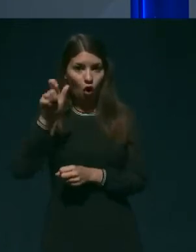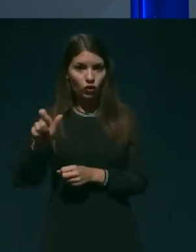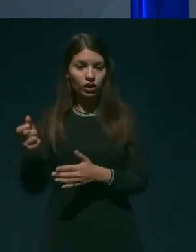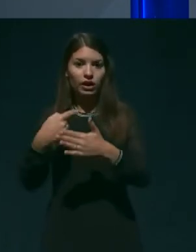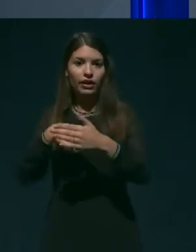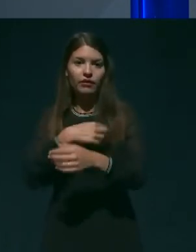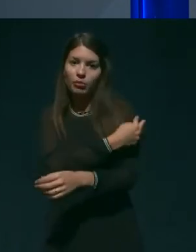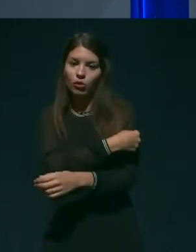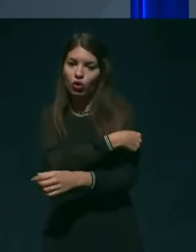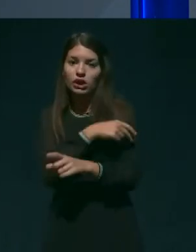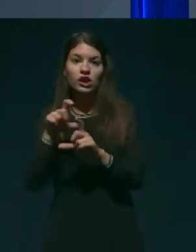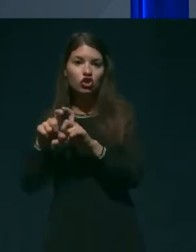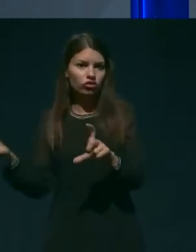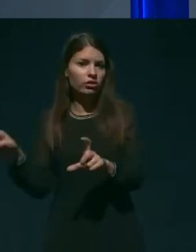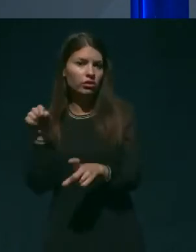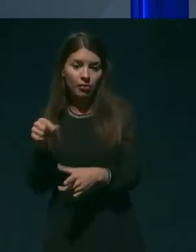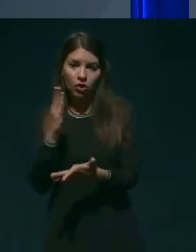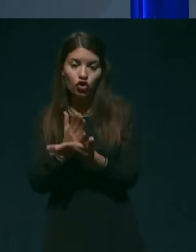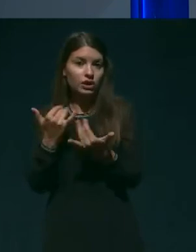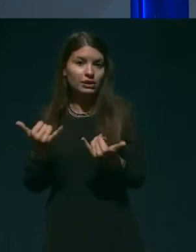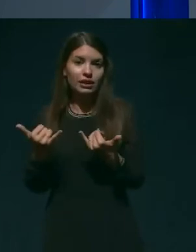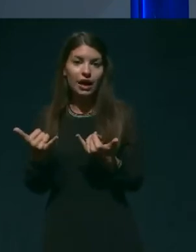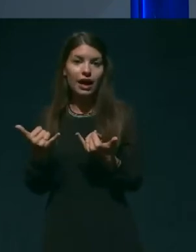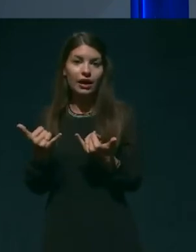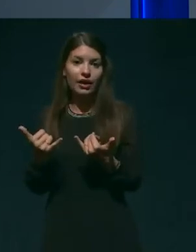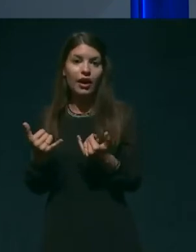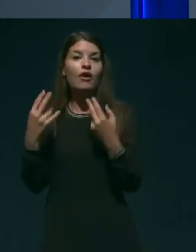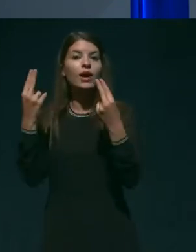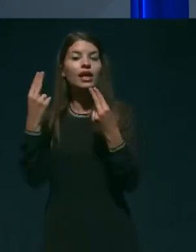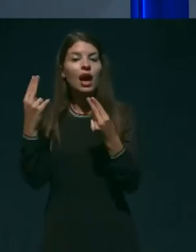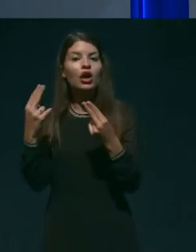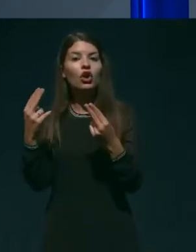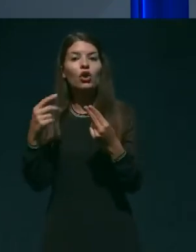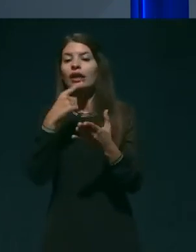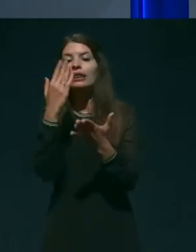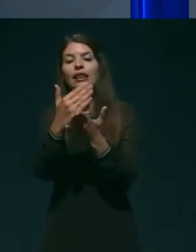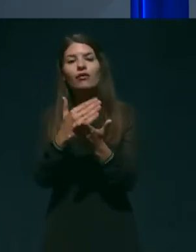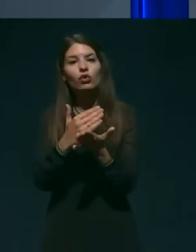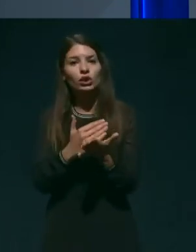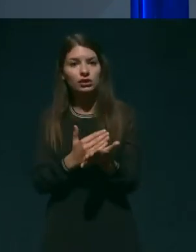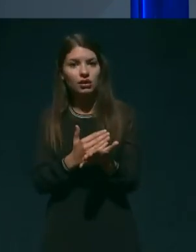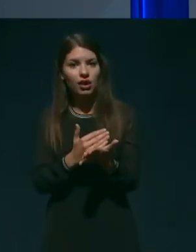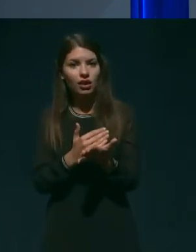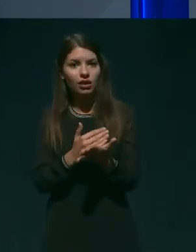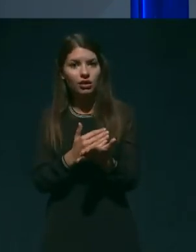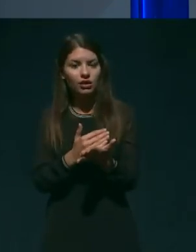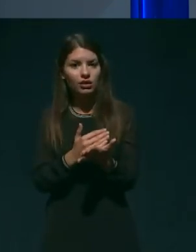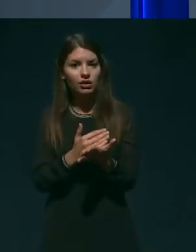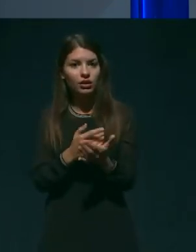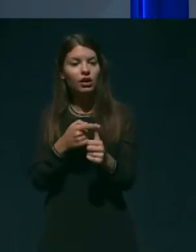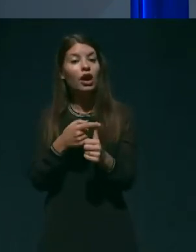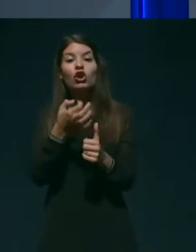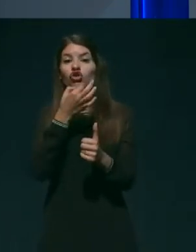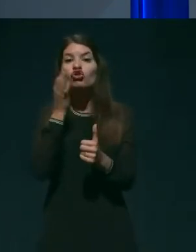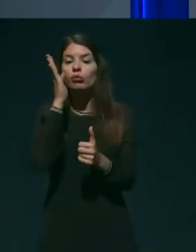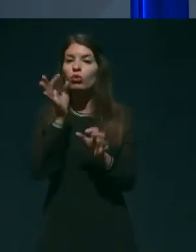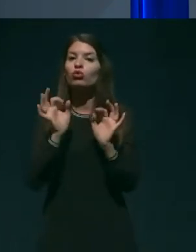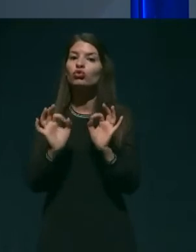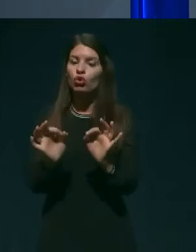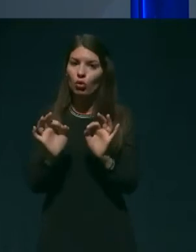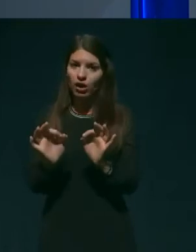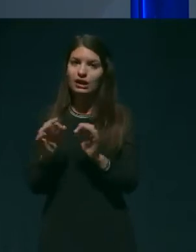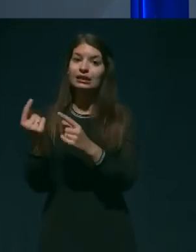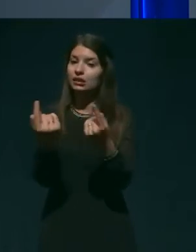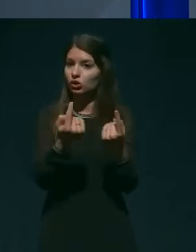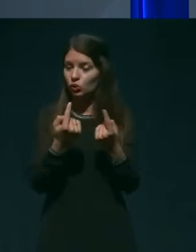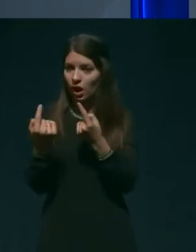sprejeme, pa tako tako veljajo navodila, se pravi ponovno z dobro epidemiološko anamnezo in tako